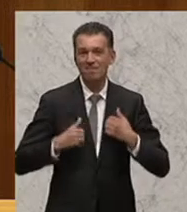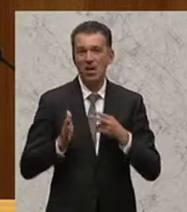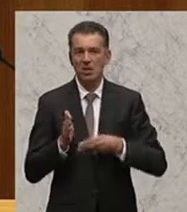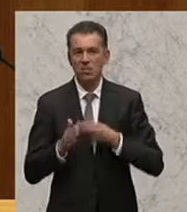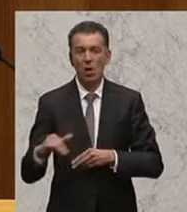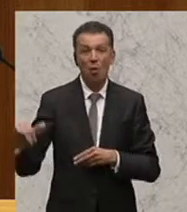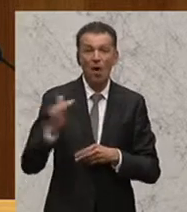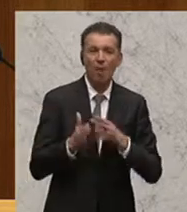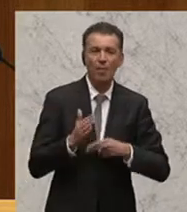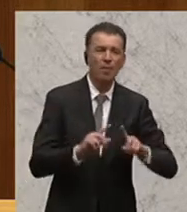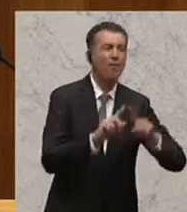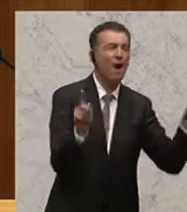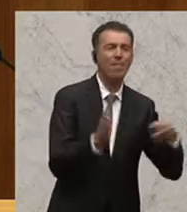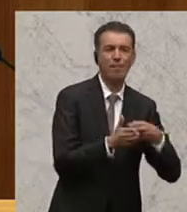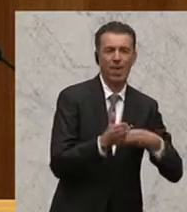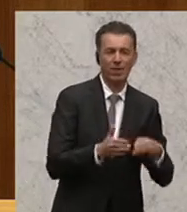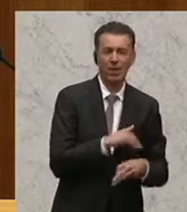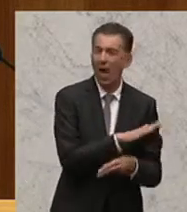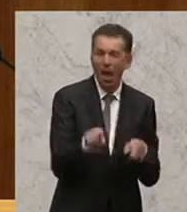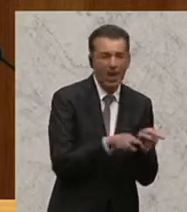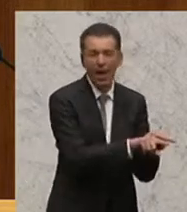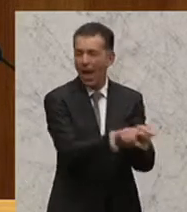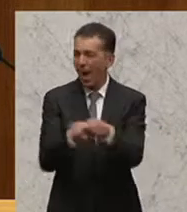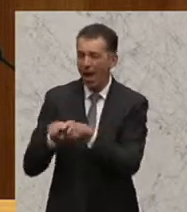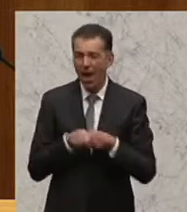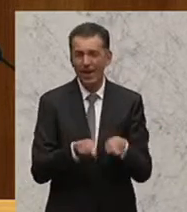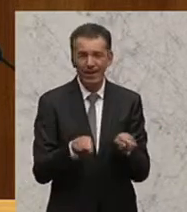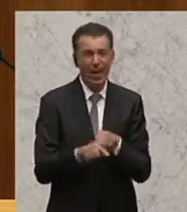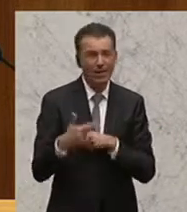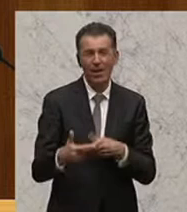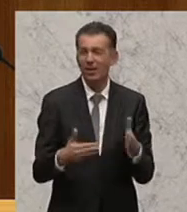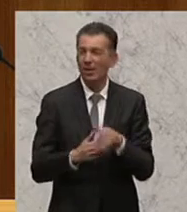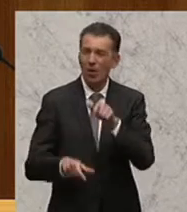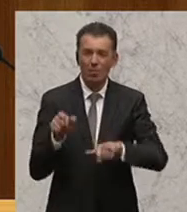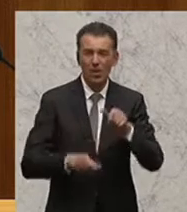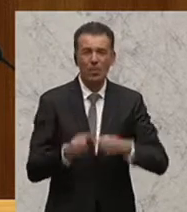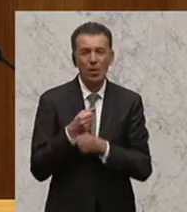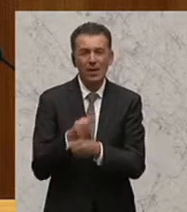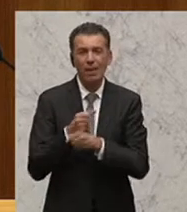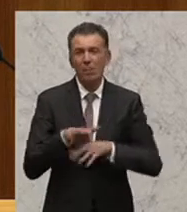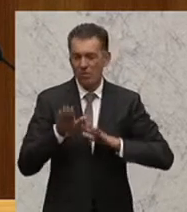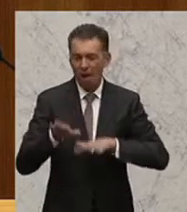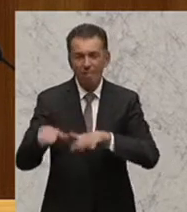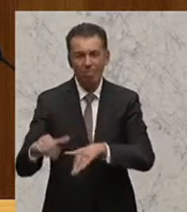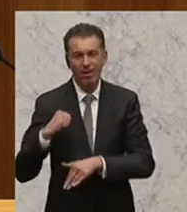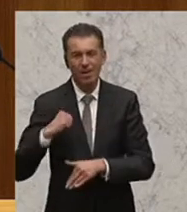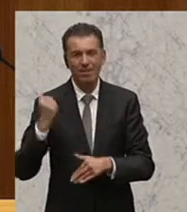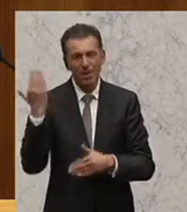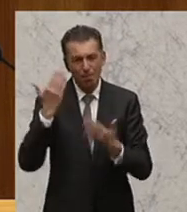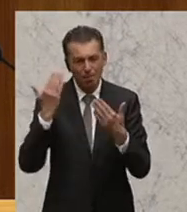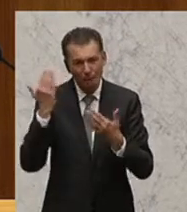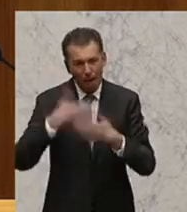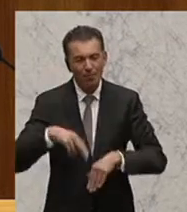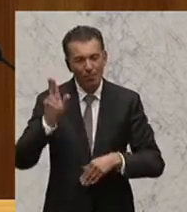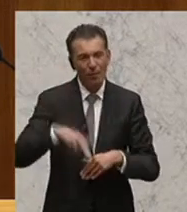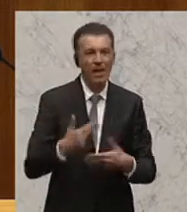allen anderen Bahnhöfen geholfen hätten, wenn alle so solidarisch wären, wie die 20.000 Demonstrantinnen, die gestern in Wien demonstriert haben, die 3.000 in